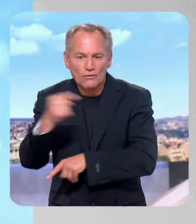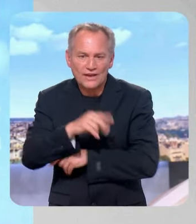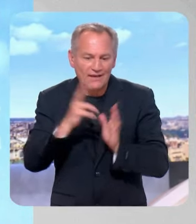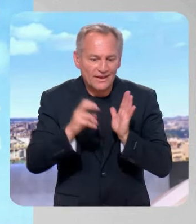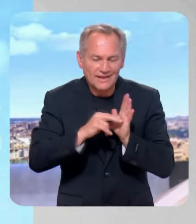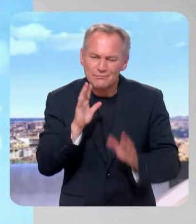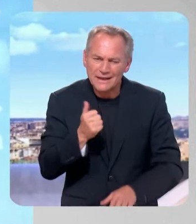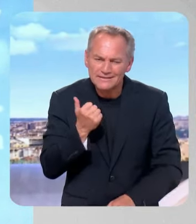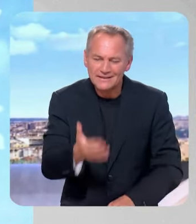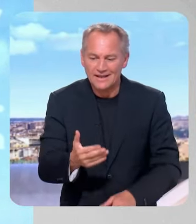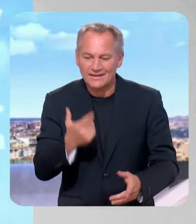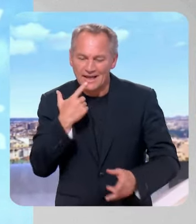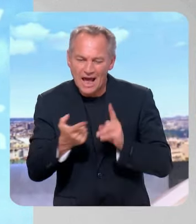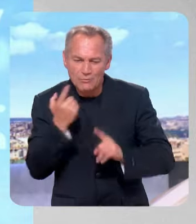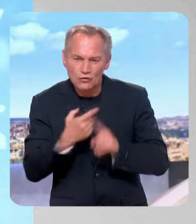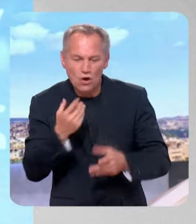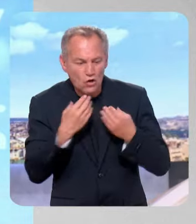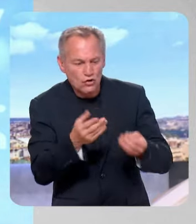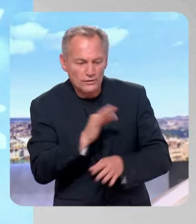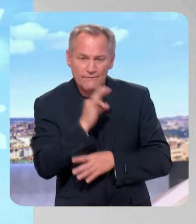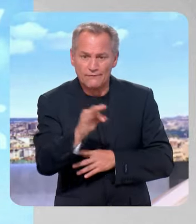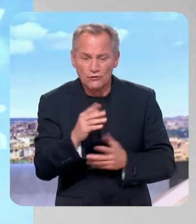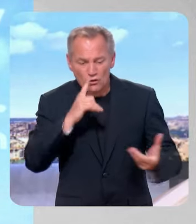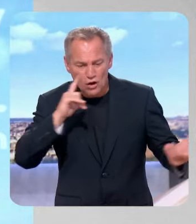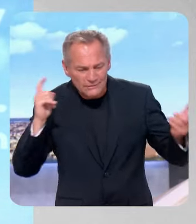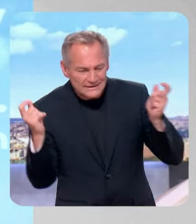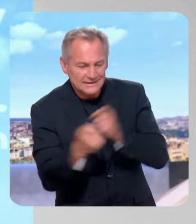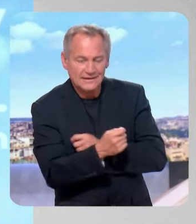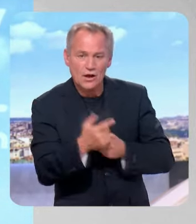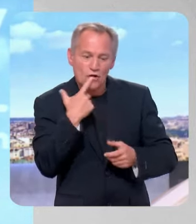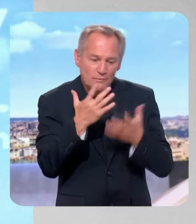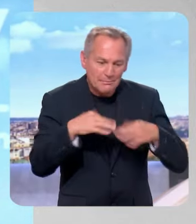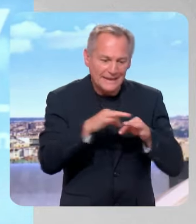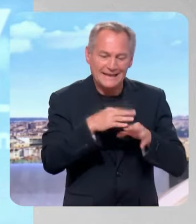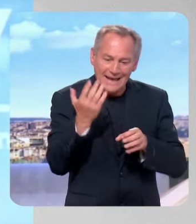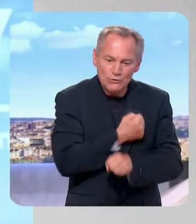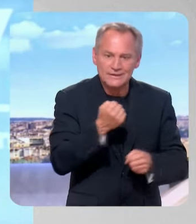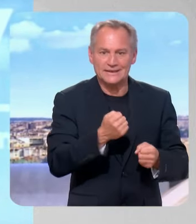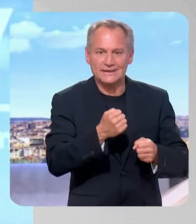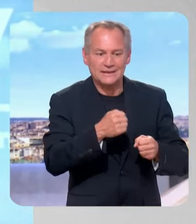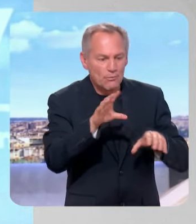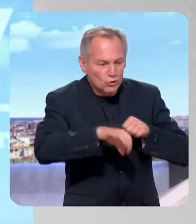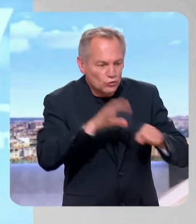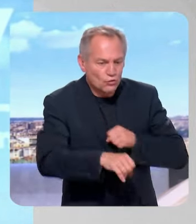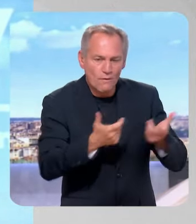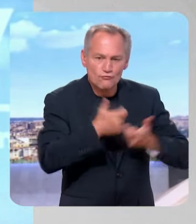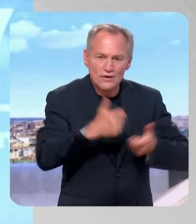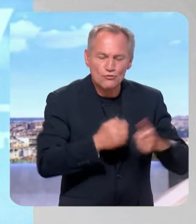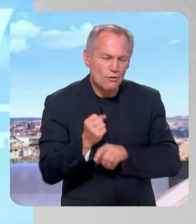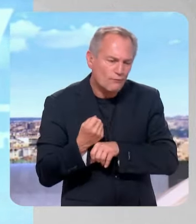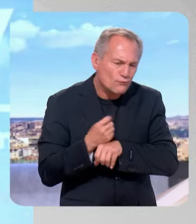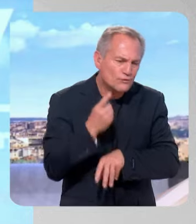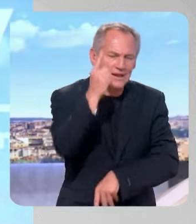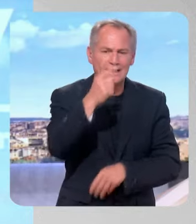C'est de refaire basculer la France du côté des nations qui réussissent à produire des voitures, des avions, des fusées, des